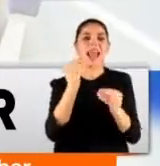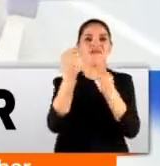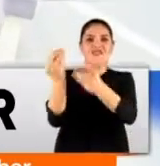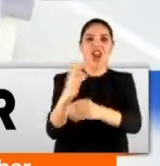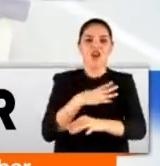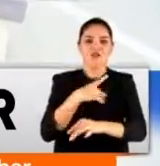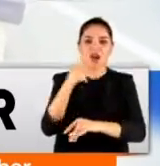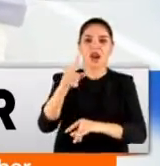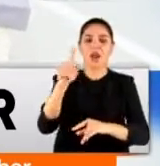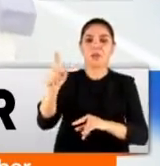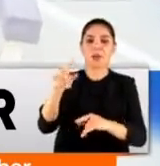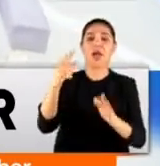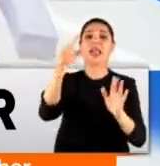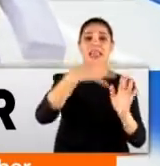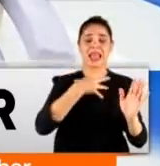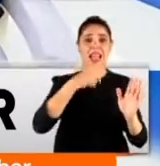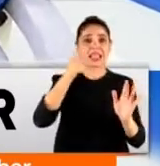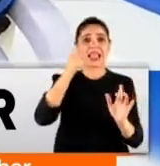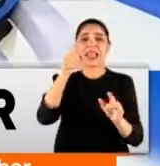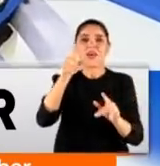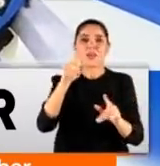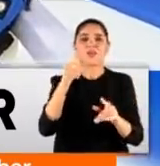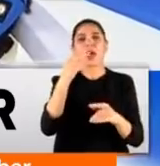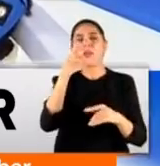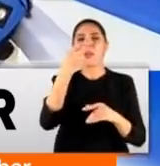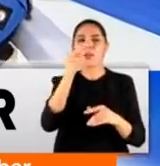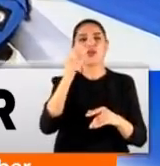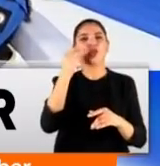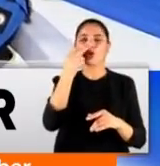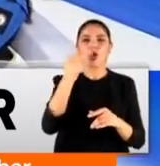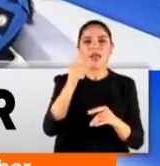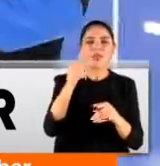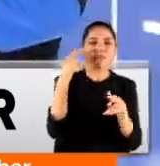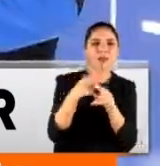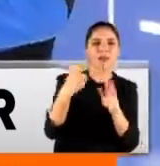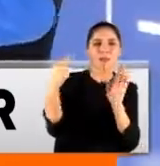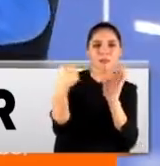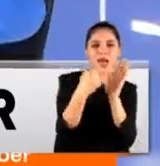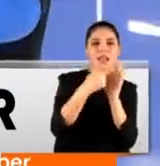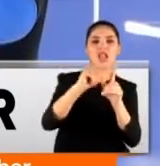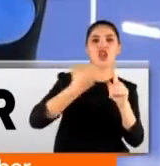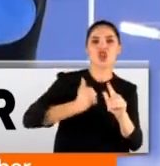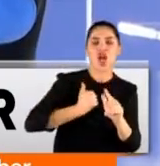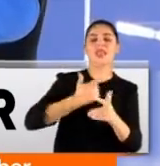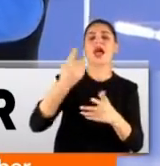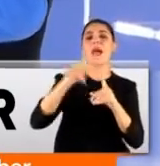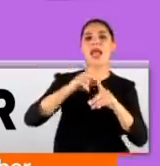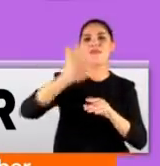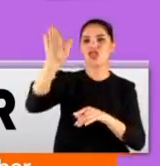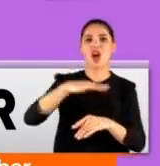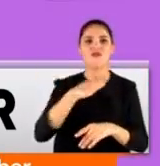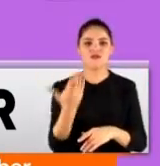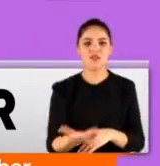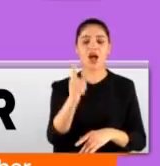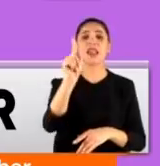için. Biz orada sadece çaktırmadan butona da bastığımızda emniyete ya da işte jandarmayı yanımıza hemen çağırabileceğimiz bu uygulama.